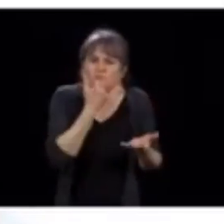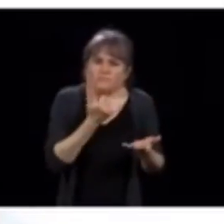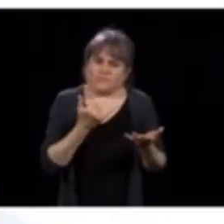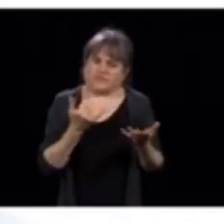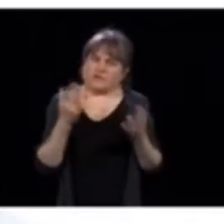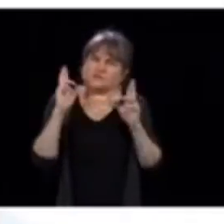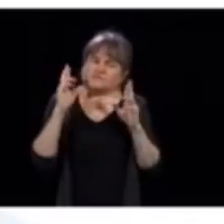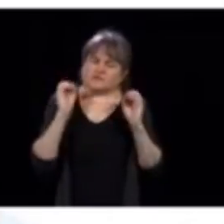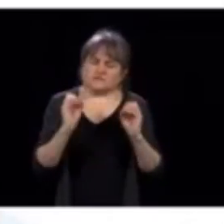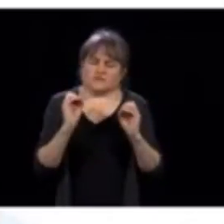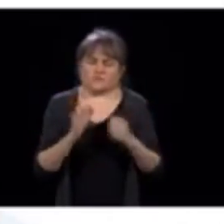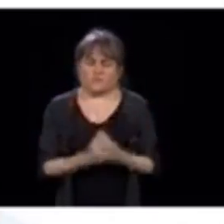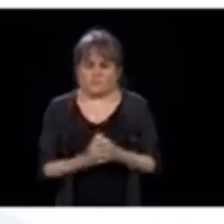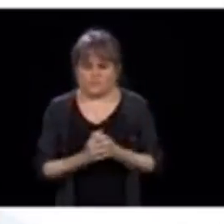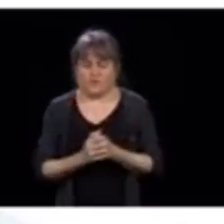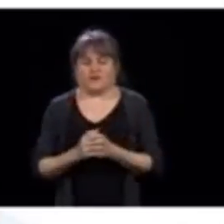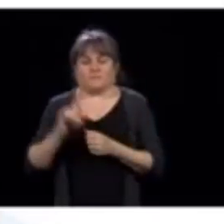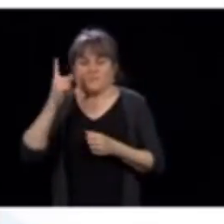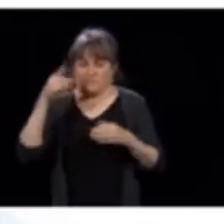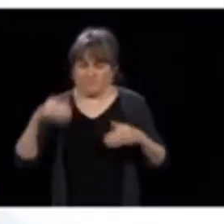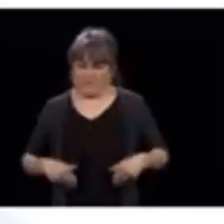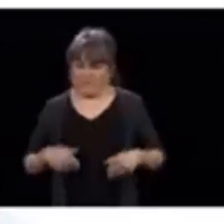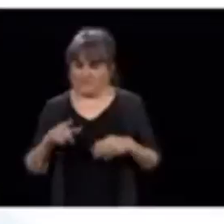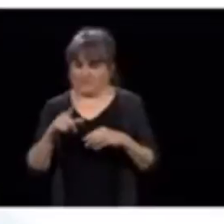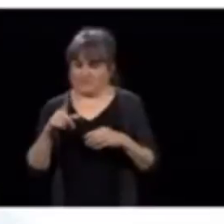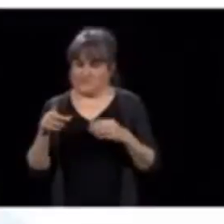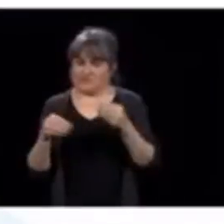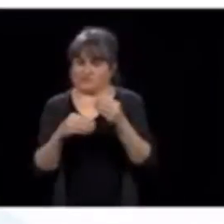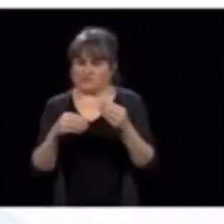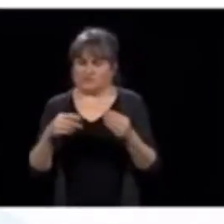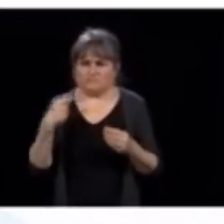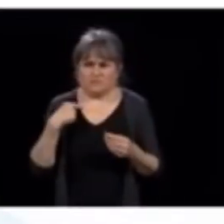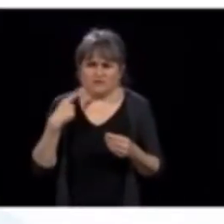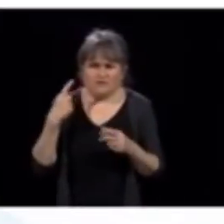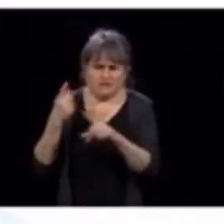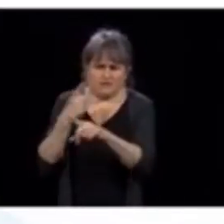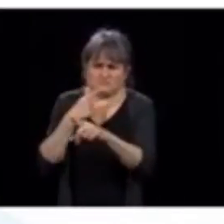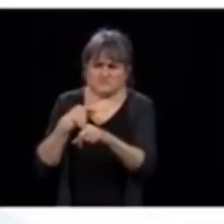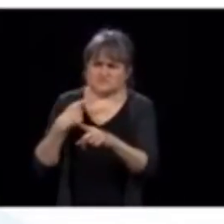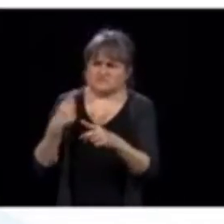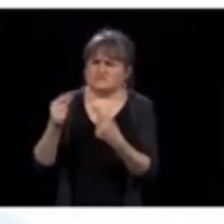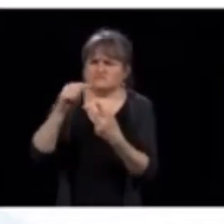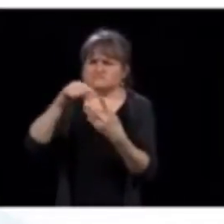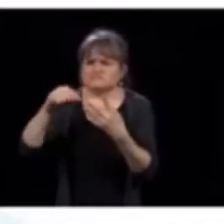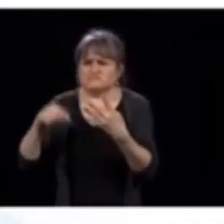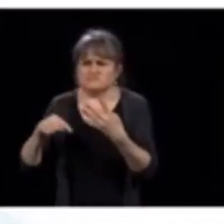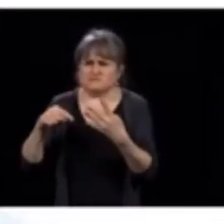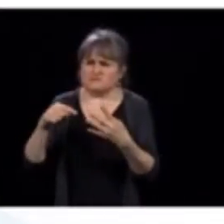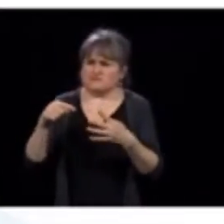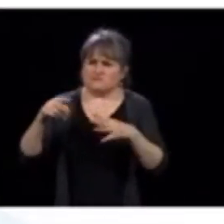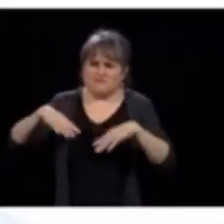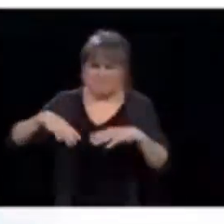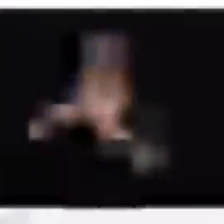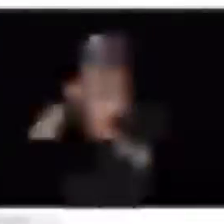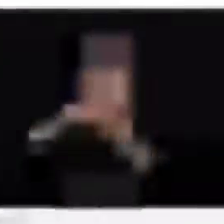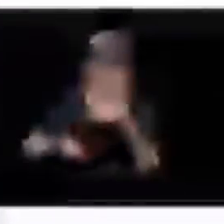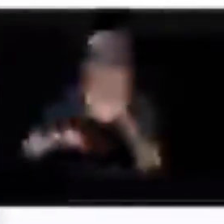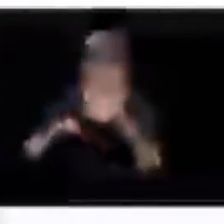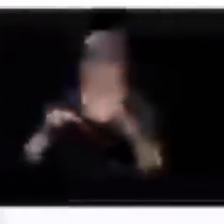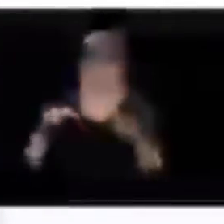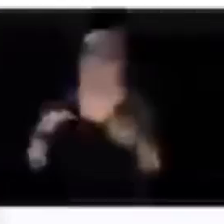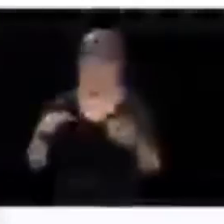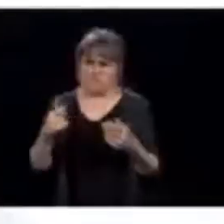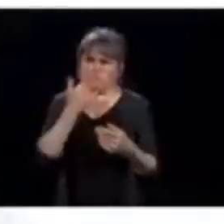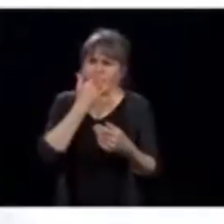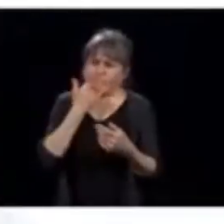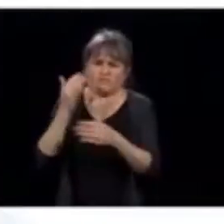spécifiques qui sont mentionnés, parce que la directive est claire depuis le début. Il n question de reporter une activité qui